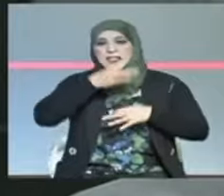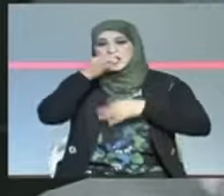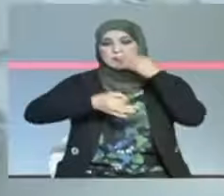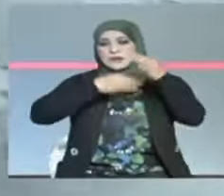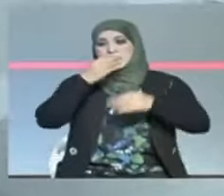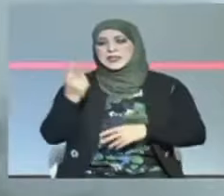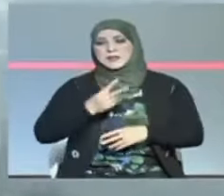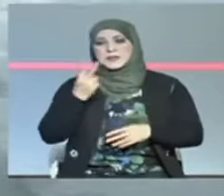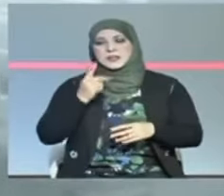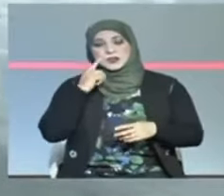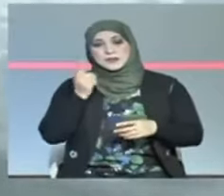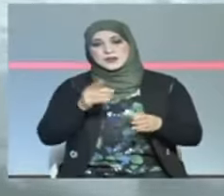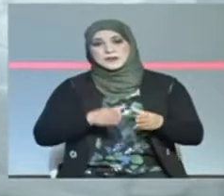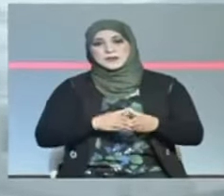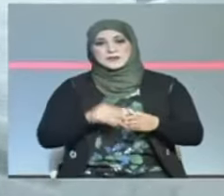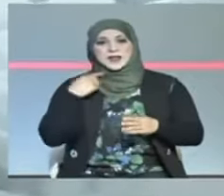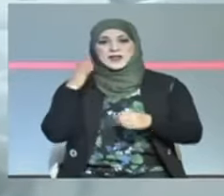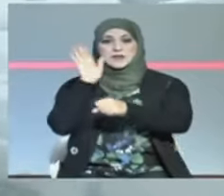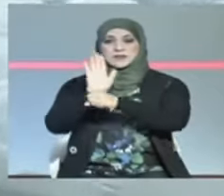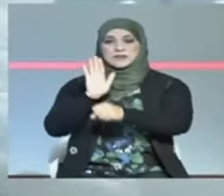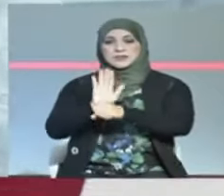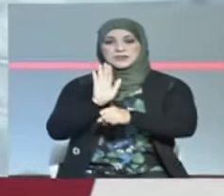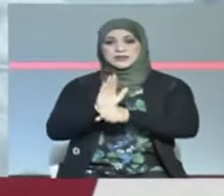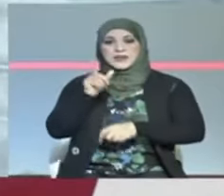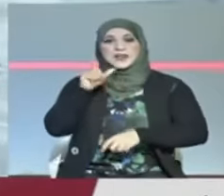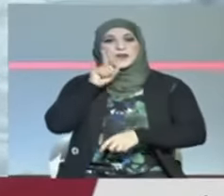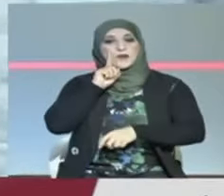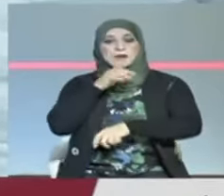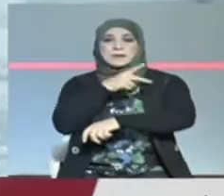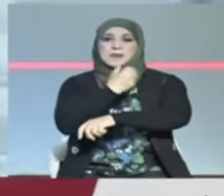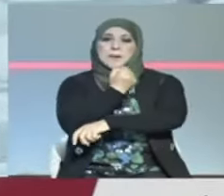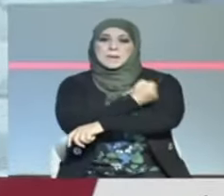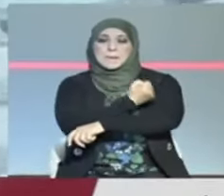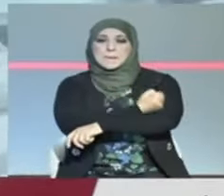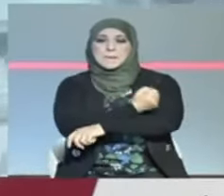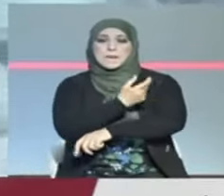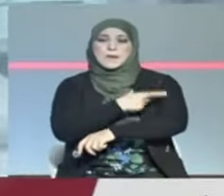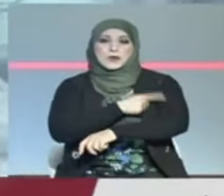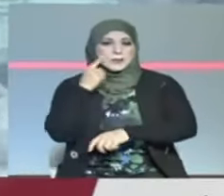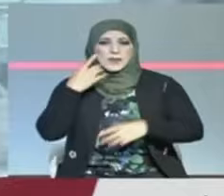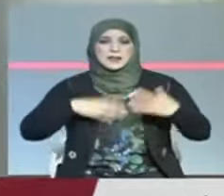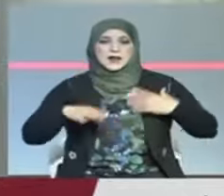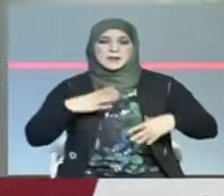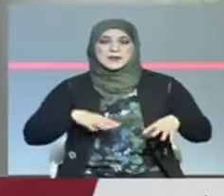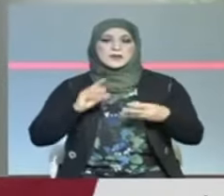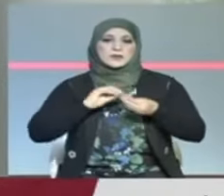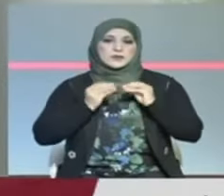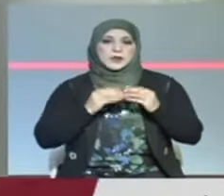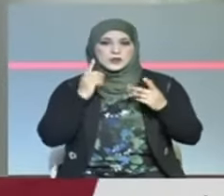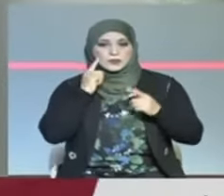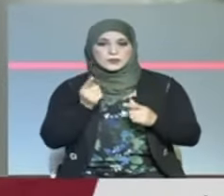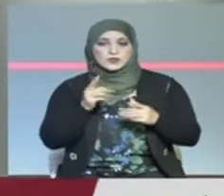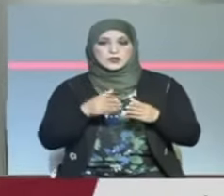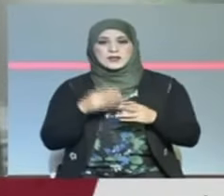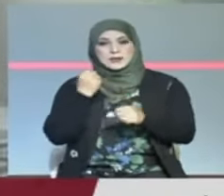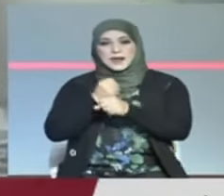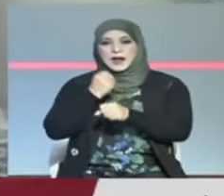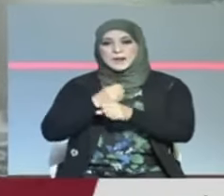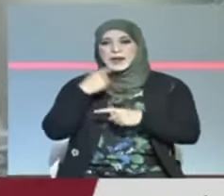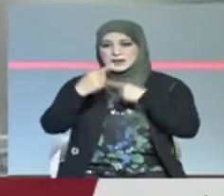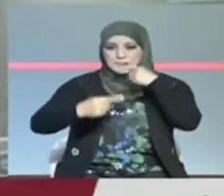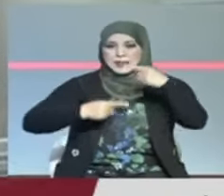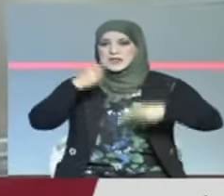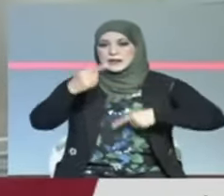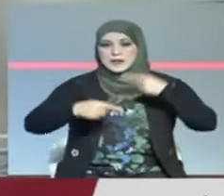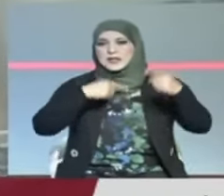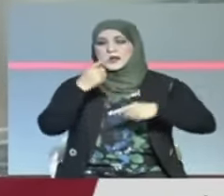ليست شهادة هذه الممرضة مجرد ترجمة لحجم التعب والمعاناة جراء أدائها لعملها أياماً وسبع